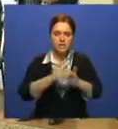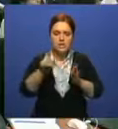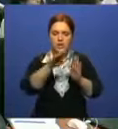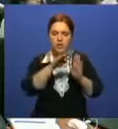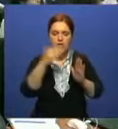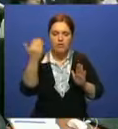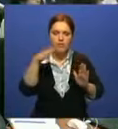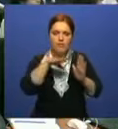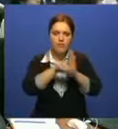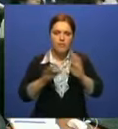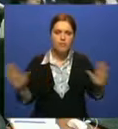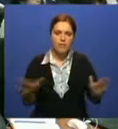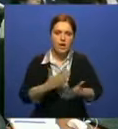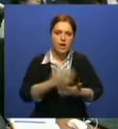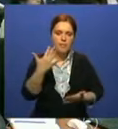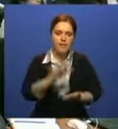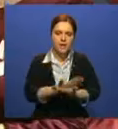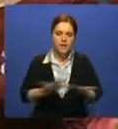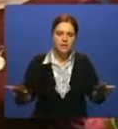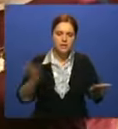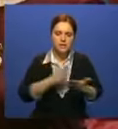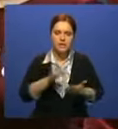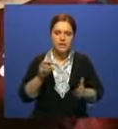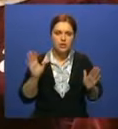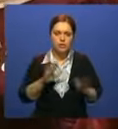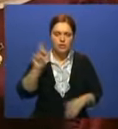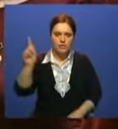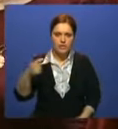творческого коллектива более 50 произведений. И не только о войне.